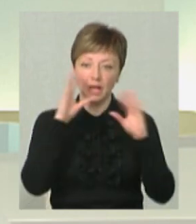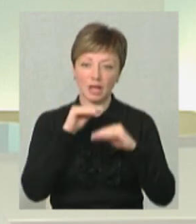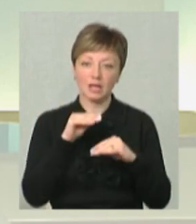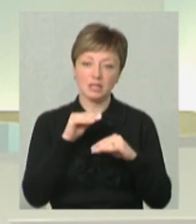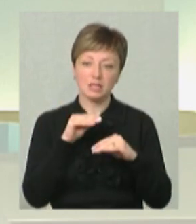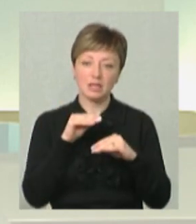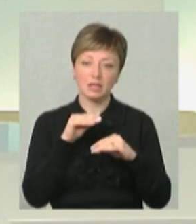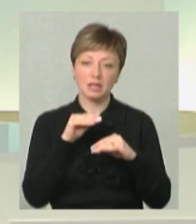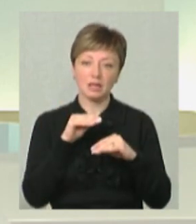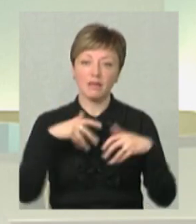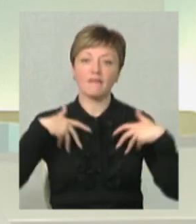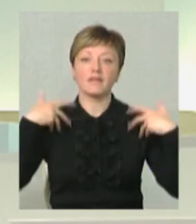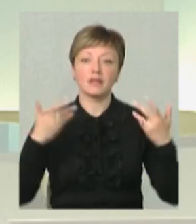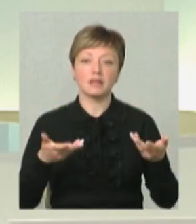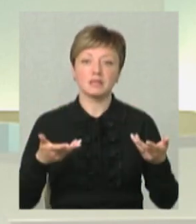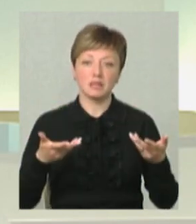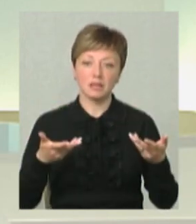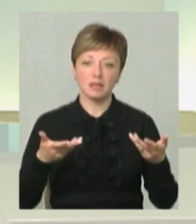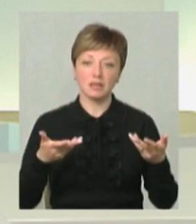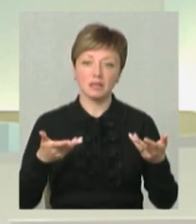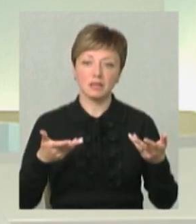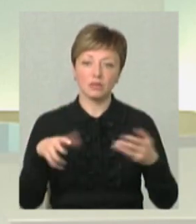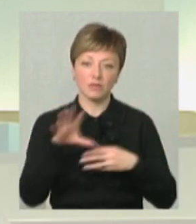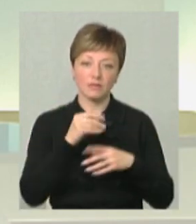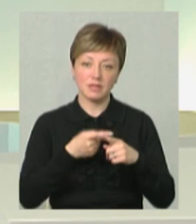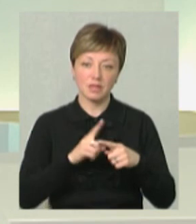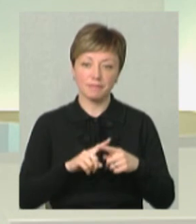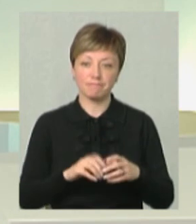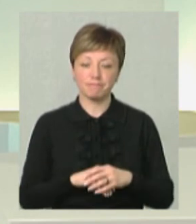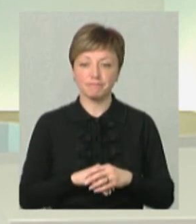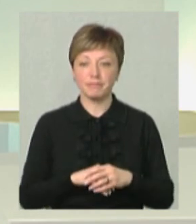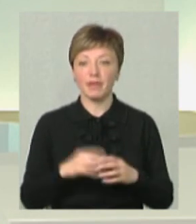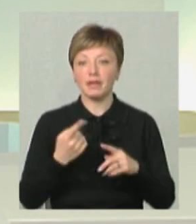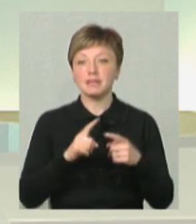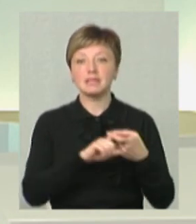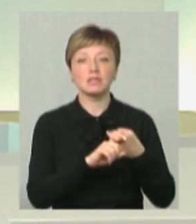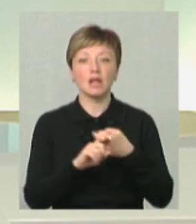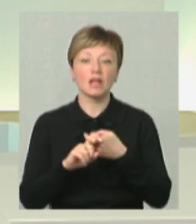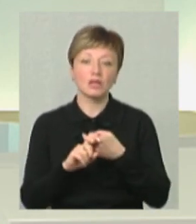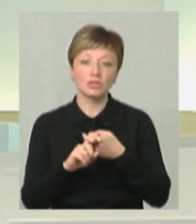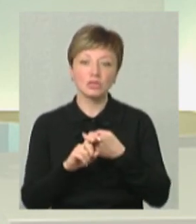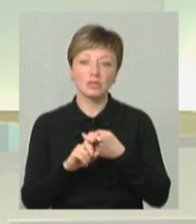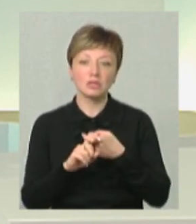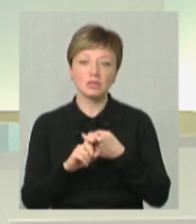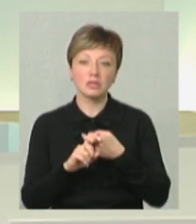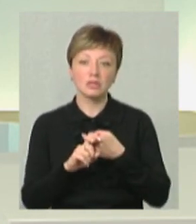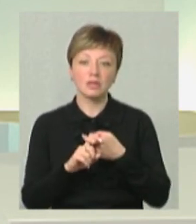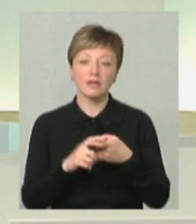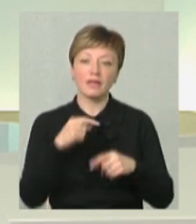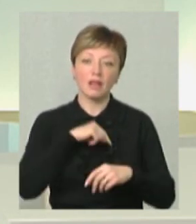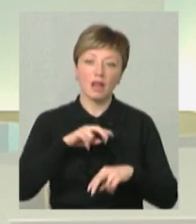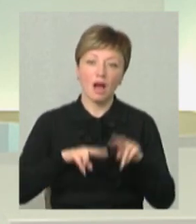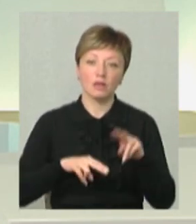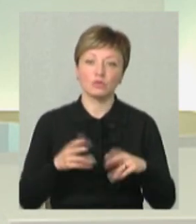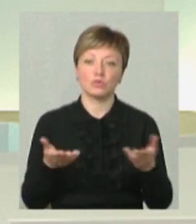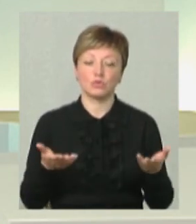виразити це все. Це залежить, бо, ну, я знаю, і від настрою,